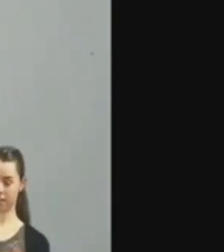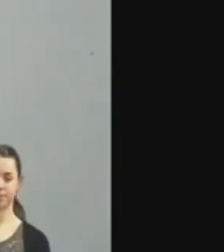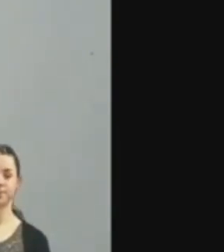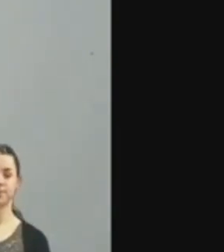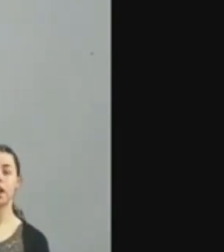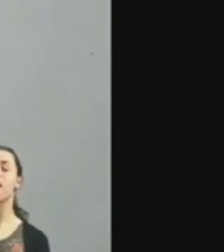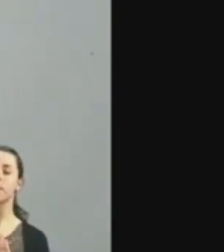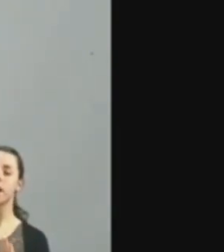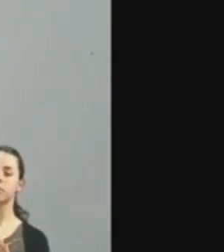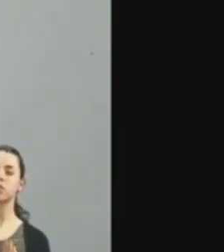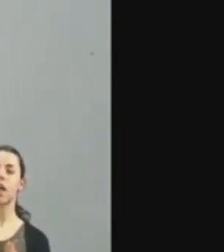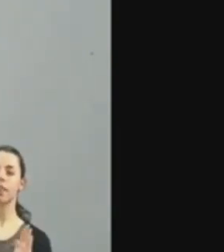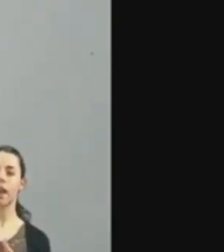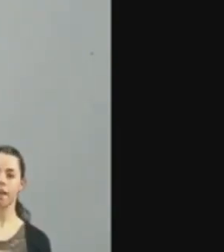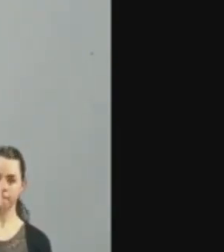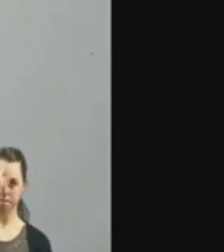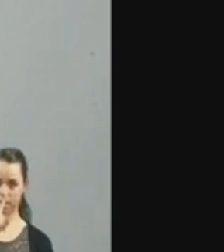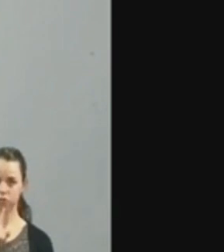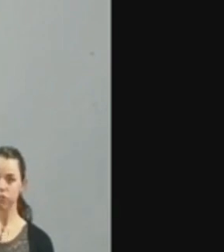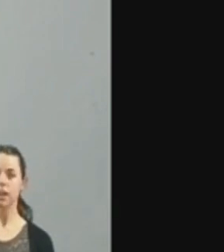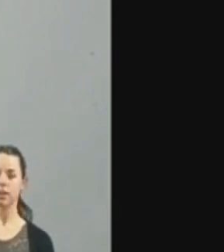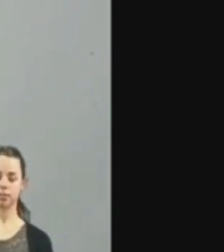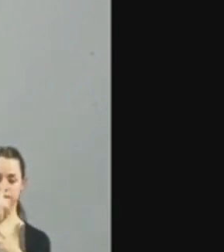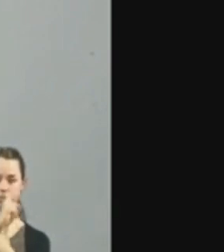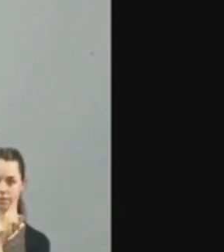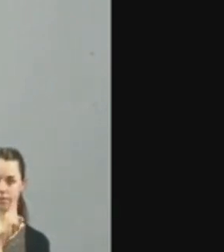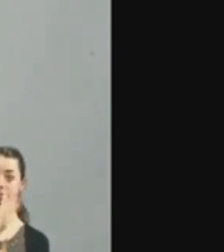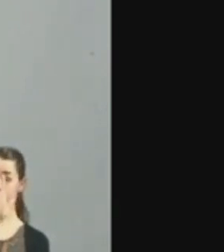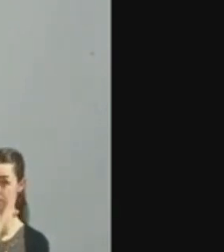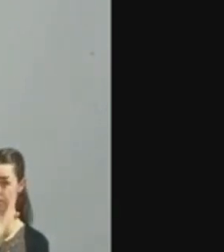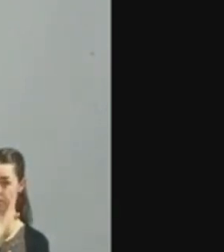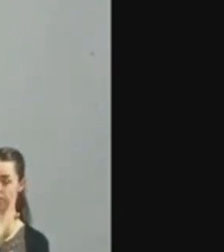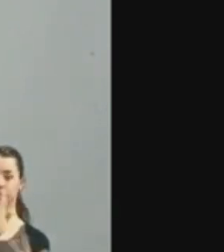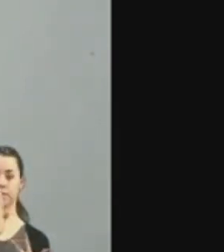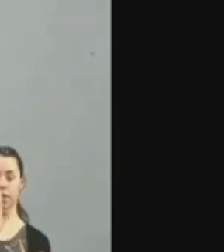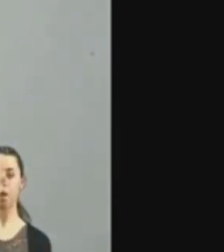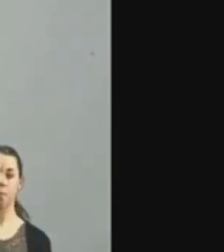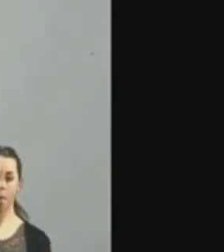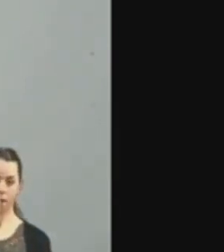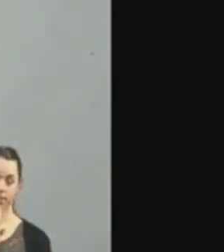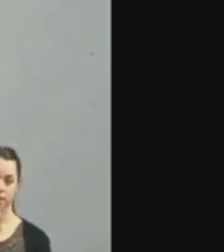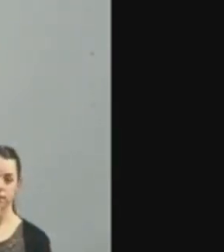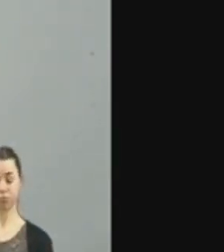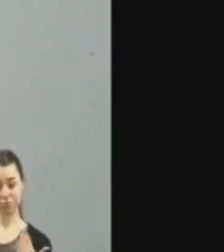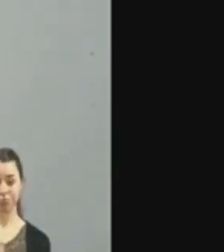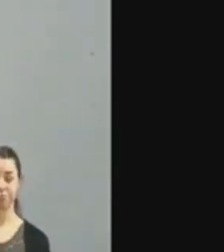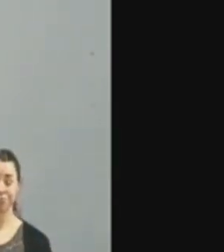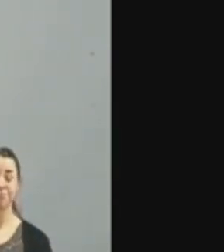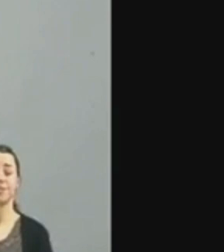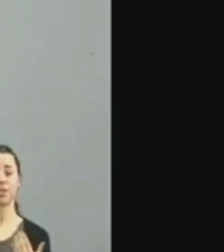dostat úplně jiný znak. Tak například, když u tohodle znaku změníme tvar ruky, natáhneme všechny prsty,